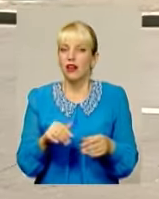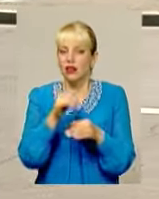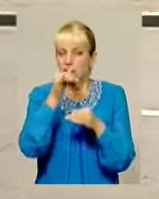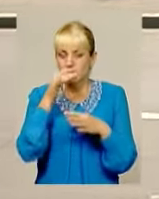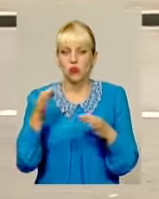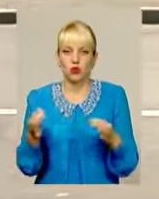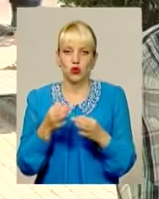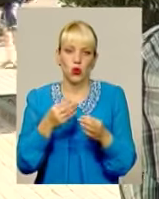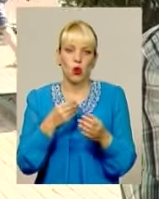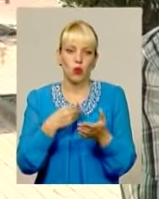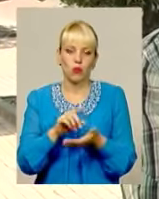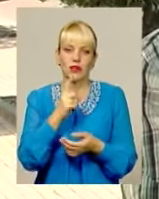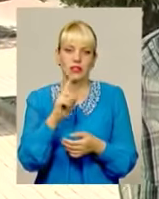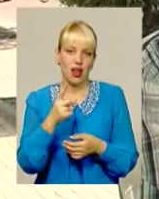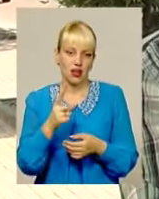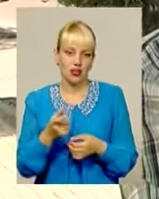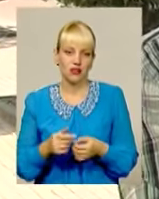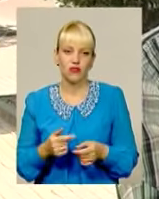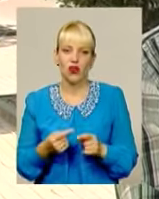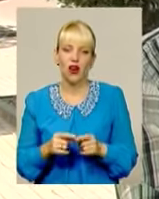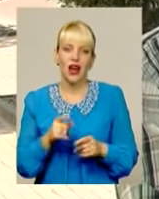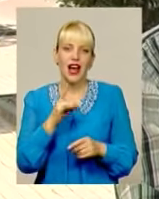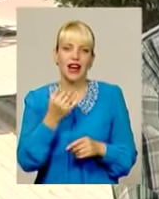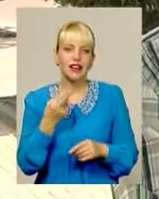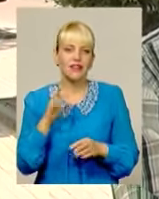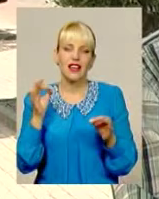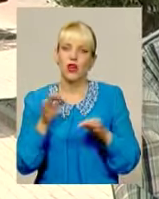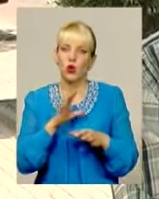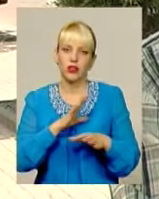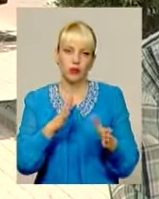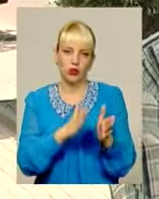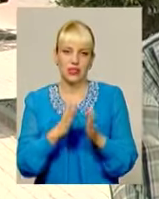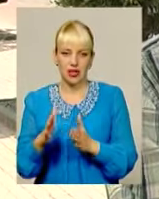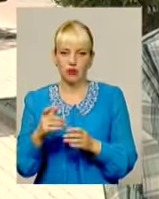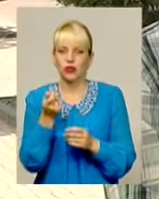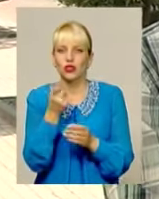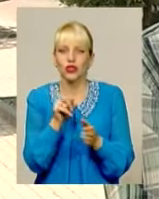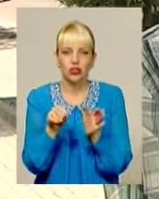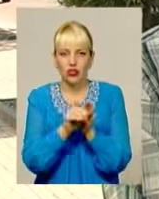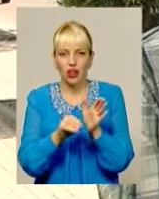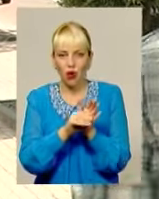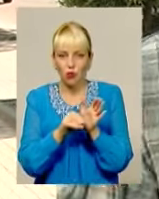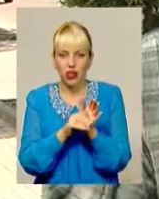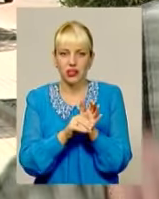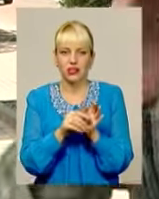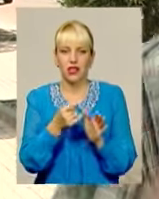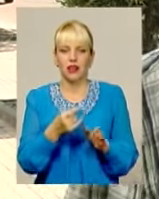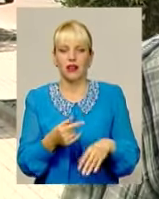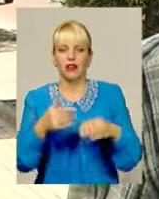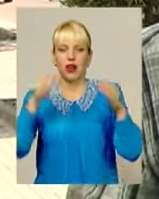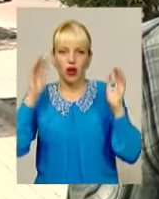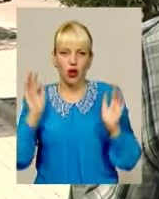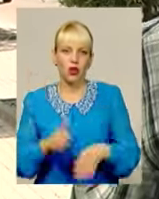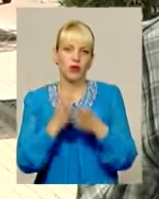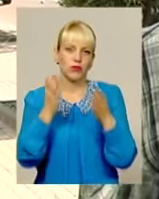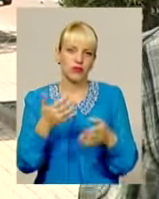хліба не купиш. Вона ніколи не була дуже такою стабільною, тільки-тільки, значить, що щось там накопилося, трошки тих грижень, тих хлоп, та